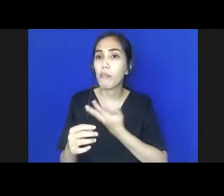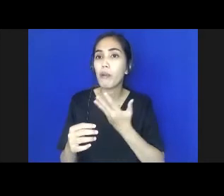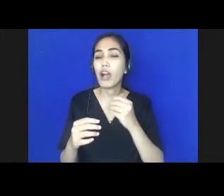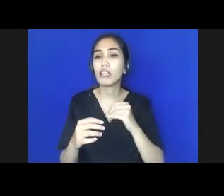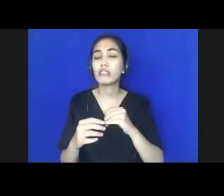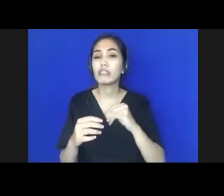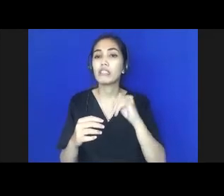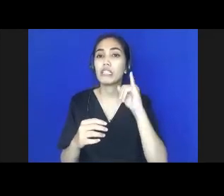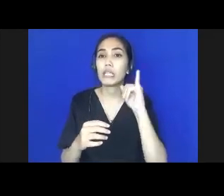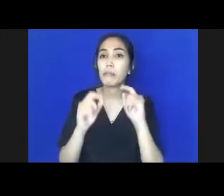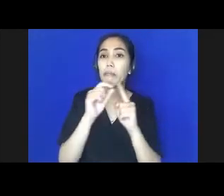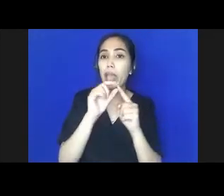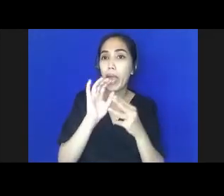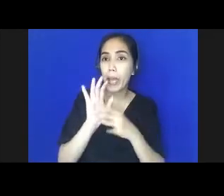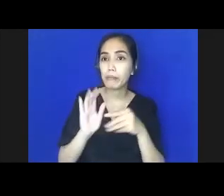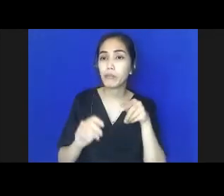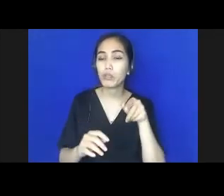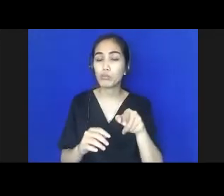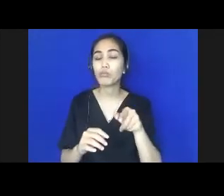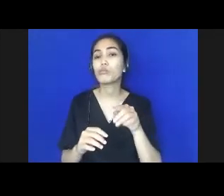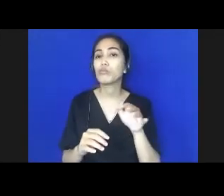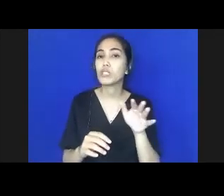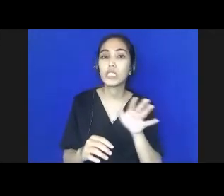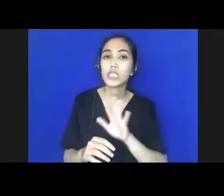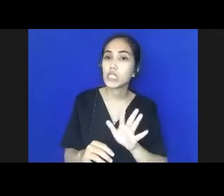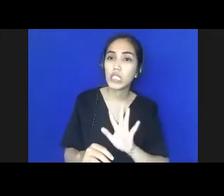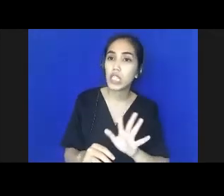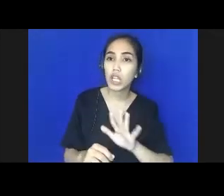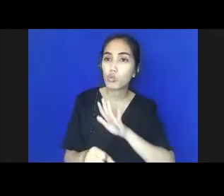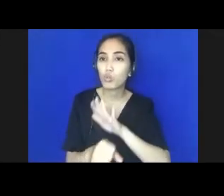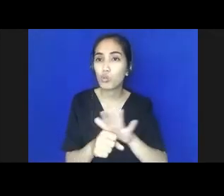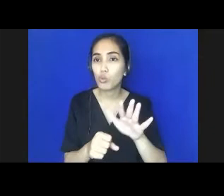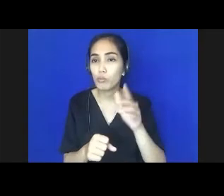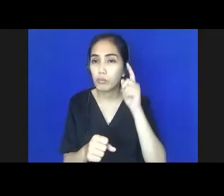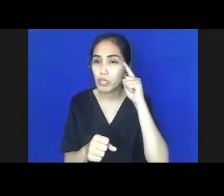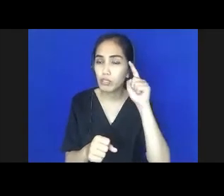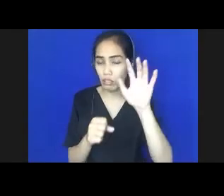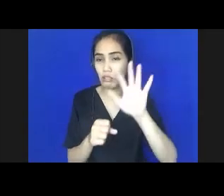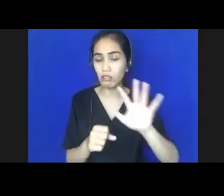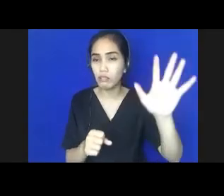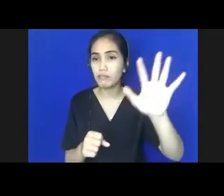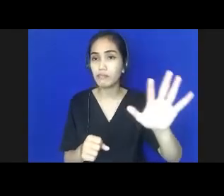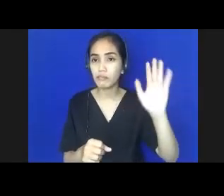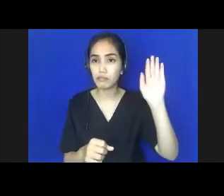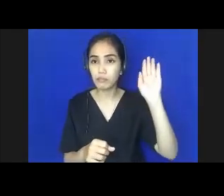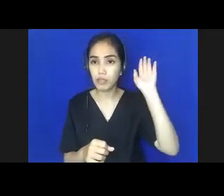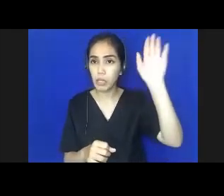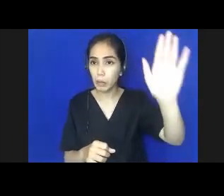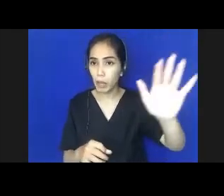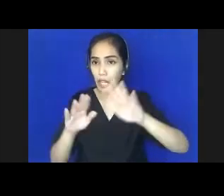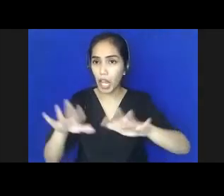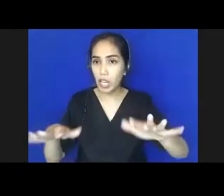Manusia atau IPM tidak cukup untuk memprediksi apa yang terjadi kemungkinan di depan pada anak-anak kita